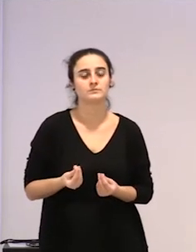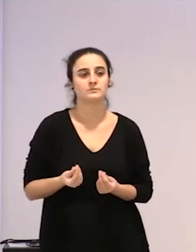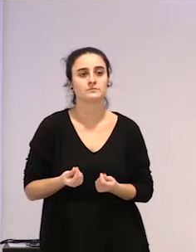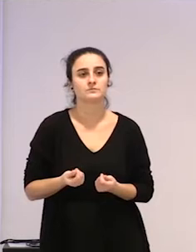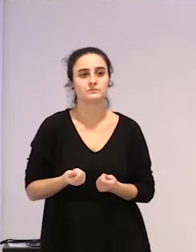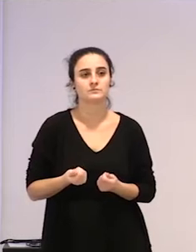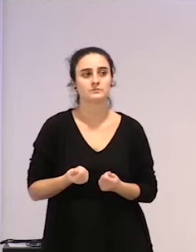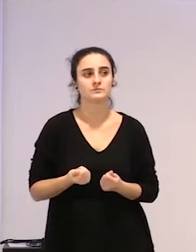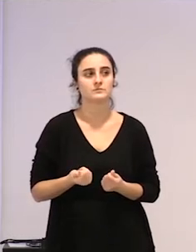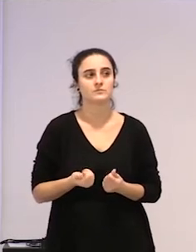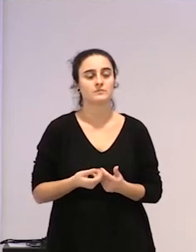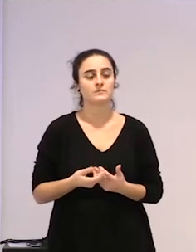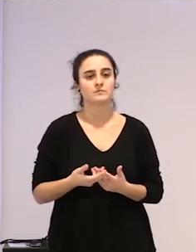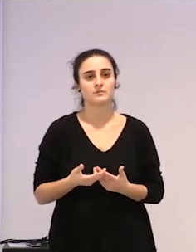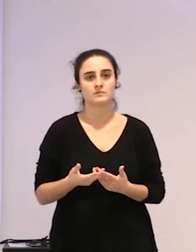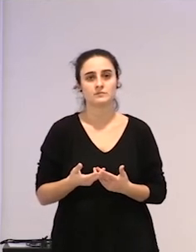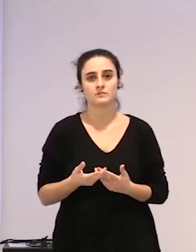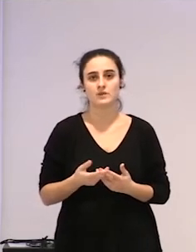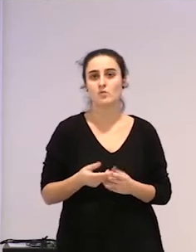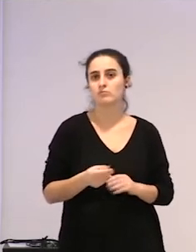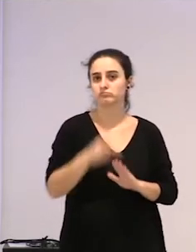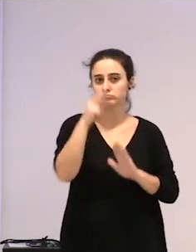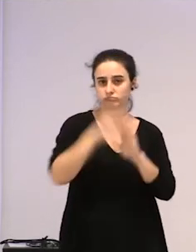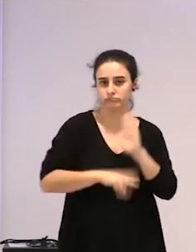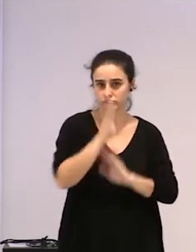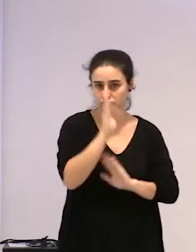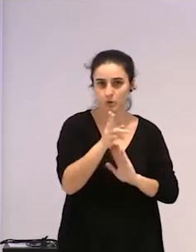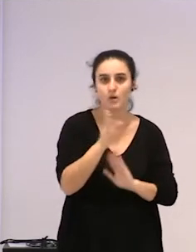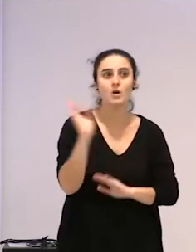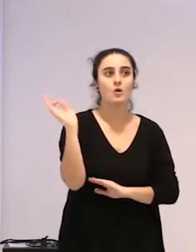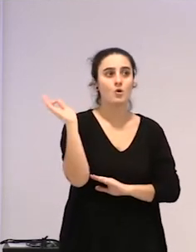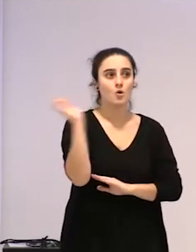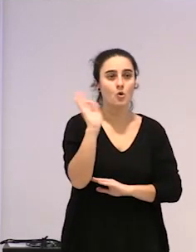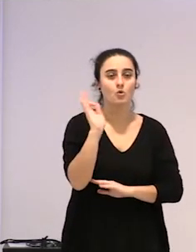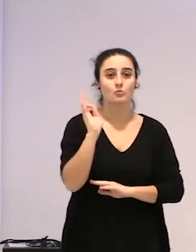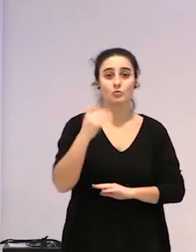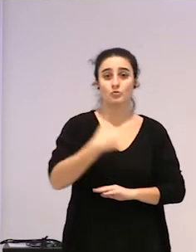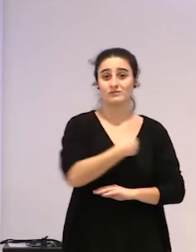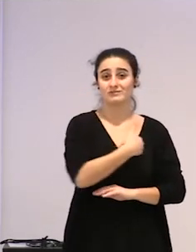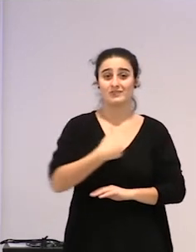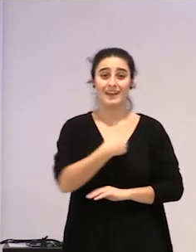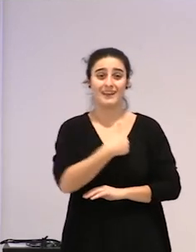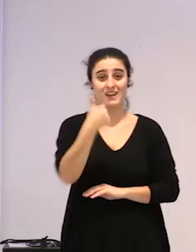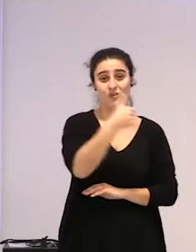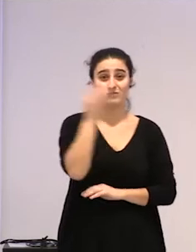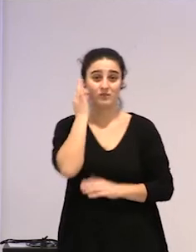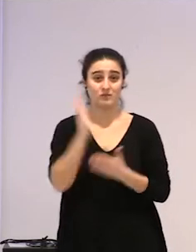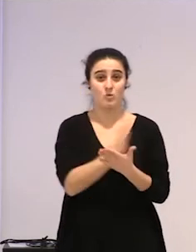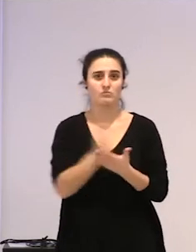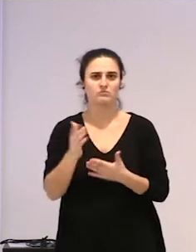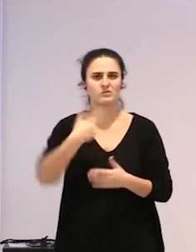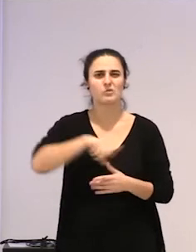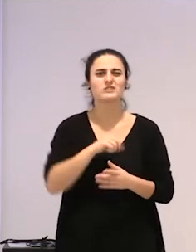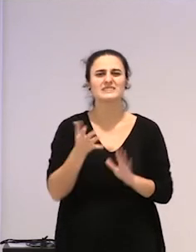ba, gehiago, etero norma, ez? edo, askotan, genero dizidentziarekin lotu dezakegula hau. zer iburuzari nahiz, ba,